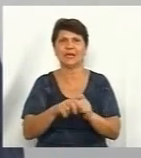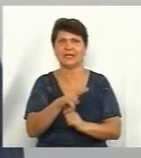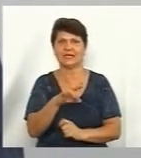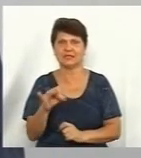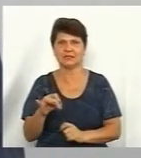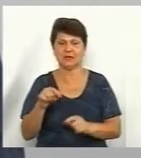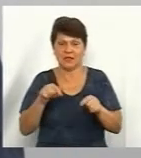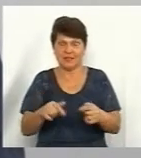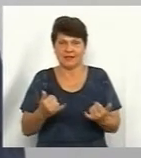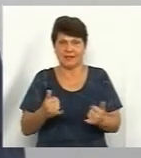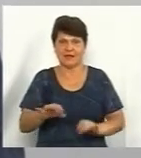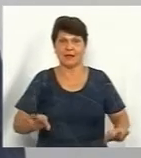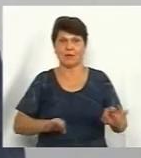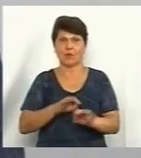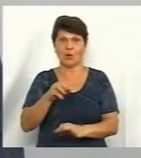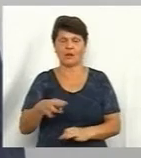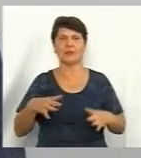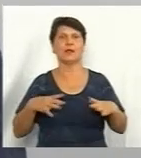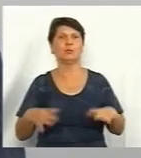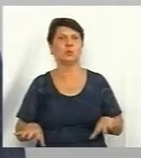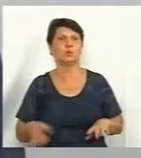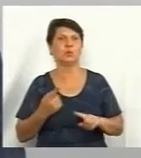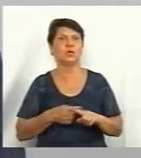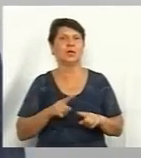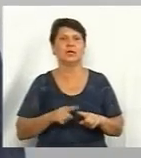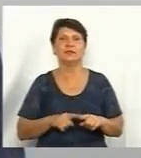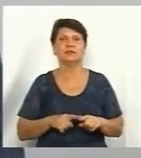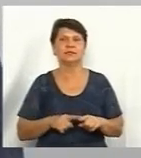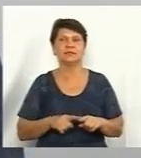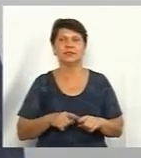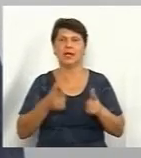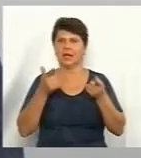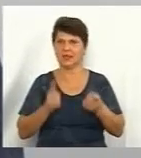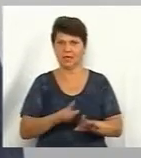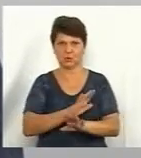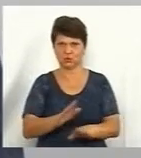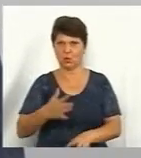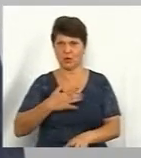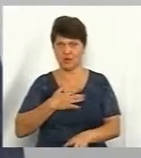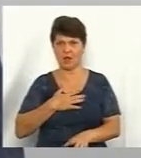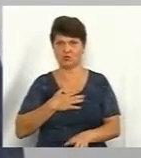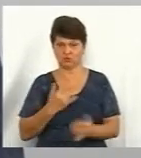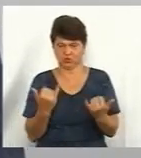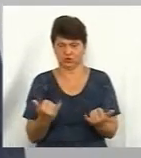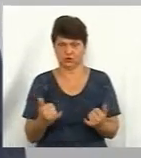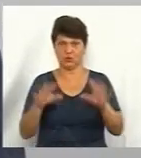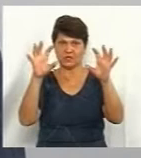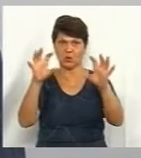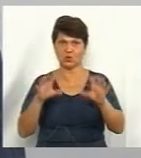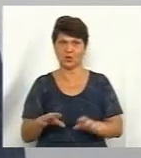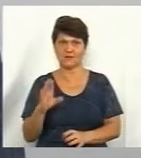проєкті її не було. Це якраз теж є неузгодженість нашого чинного законодавства, тому що